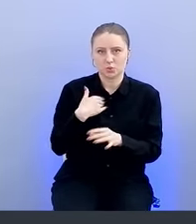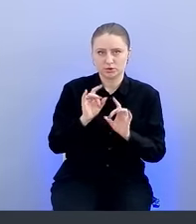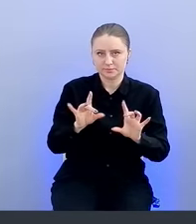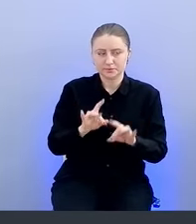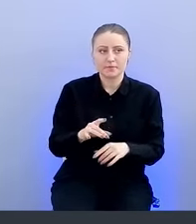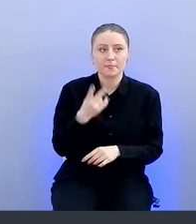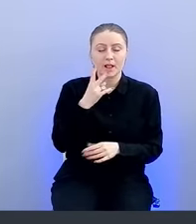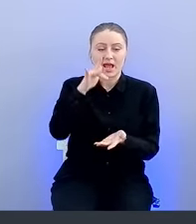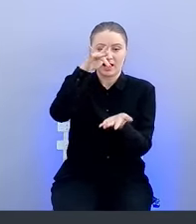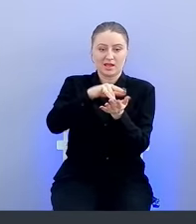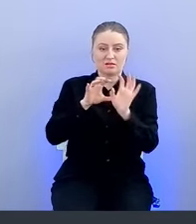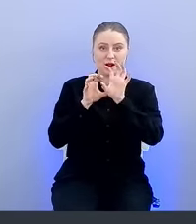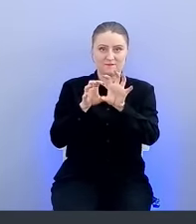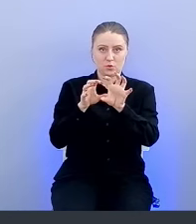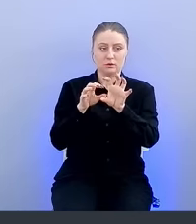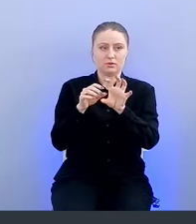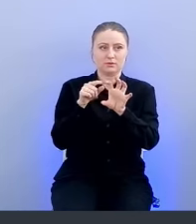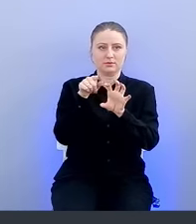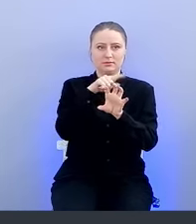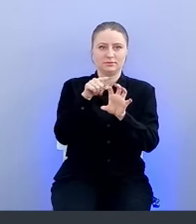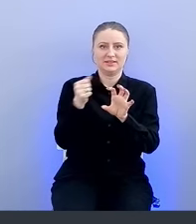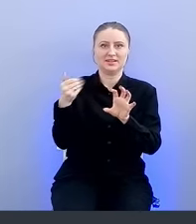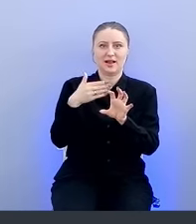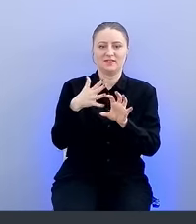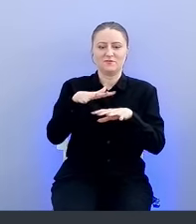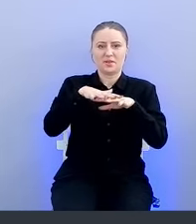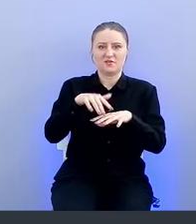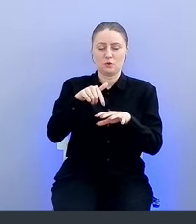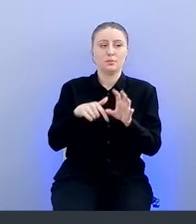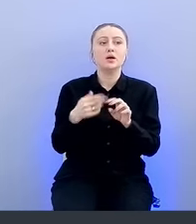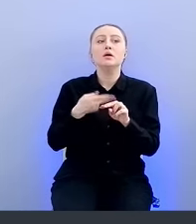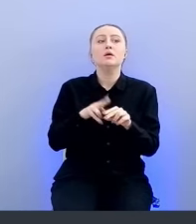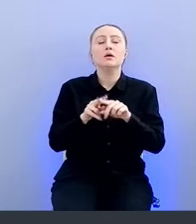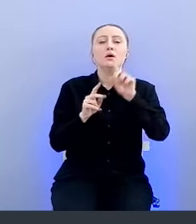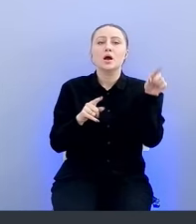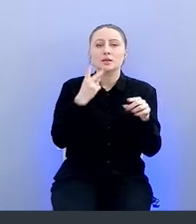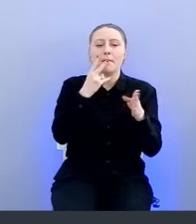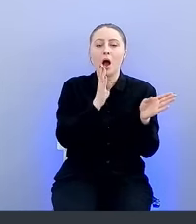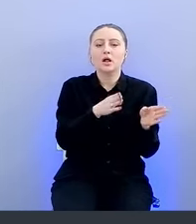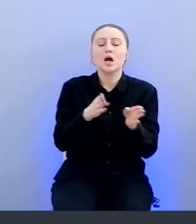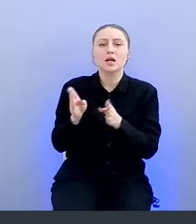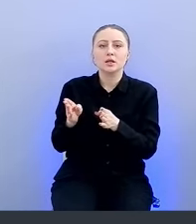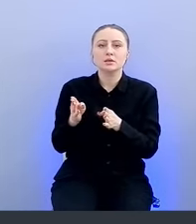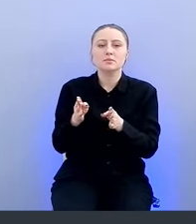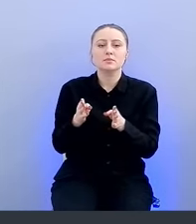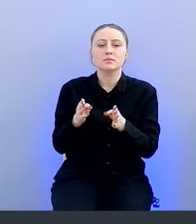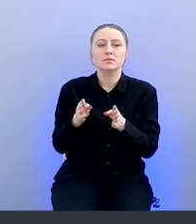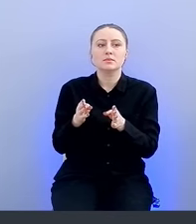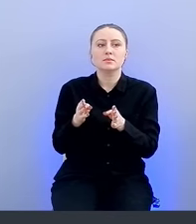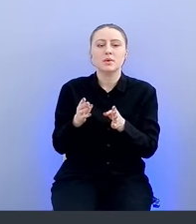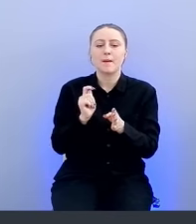Наверное, ядровой слайд в рамках платформы. Это алгоритм присвоения